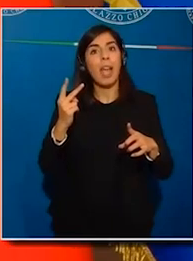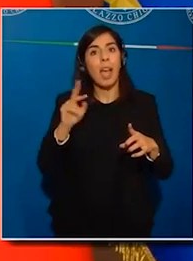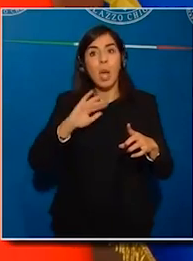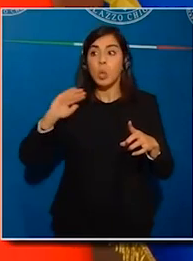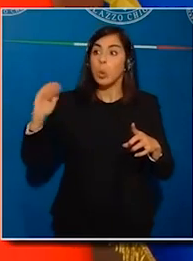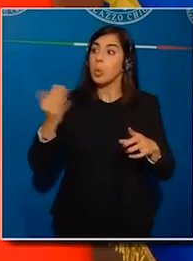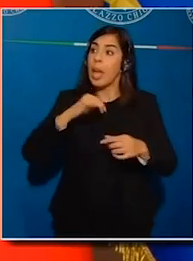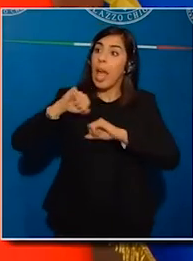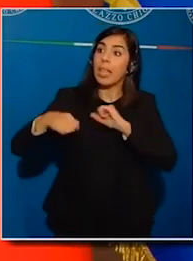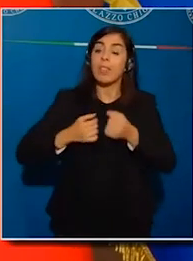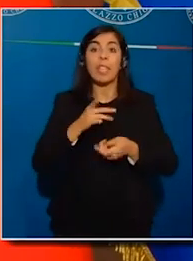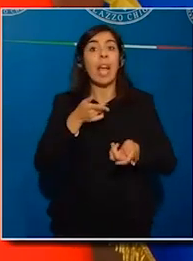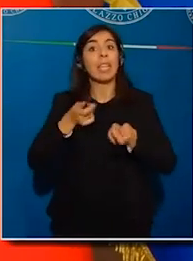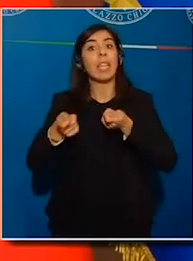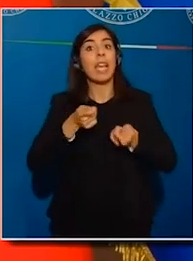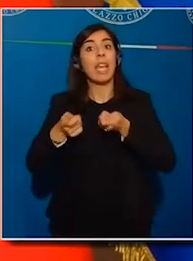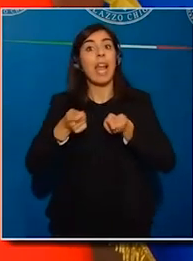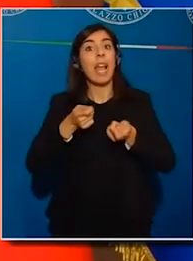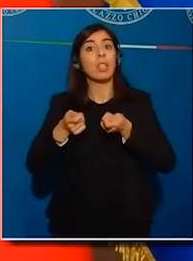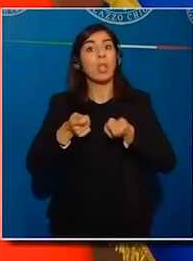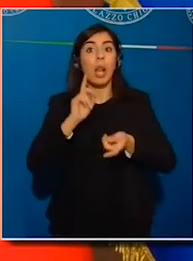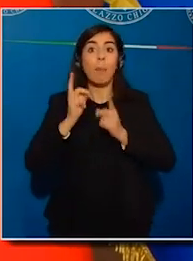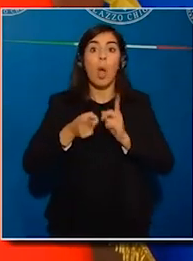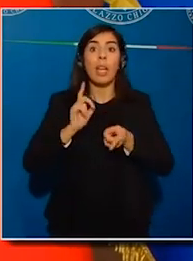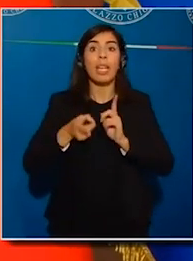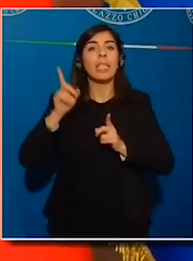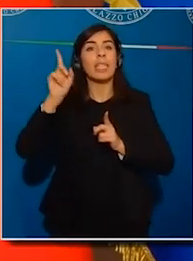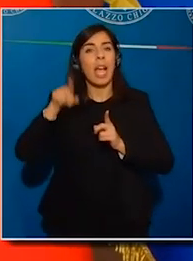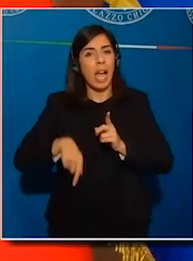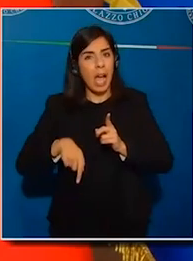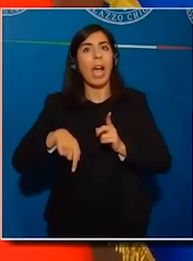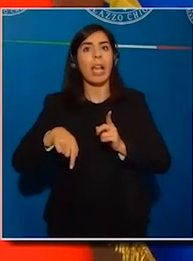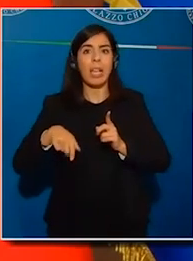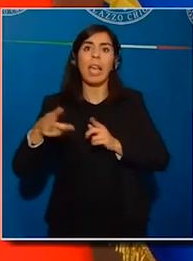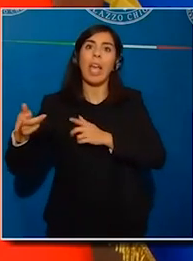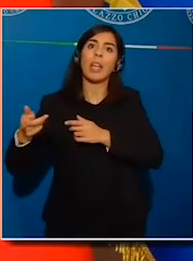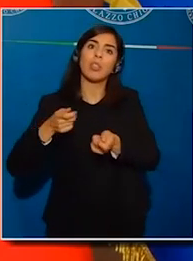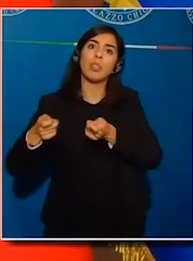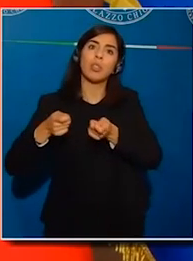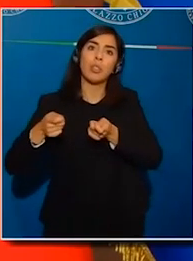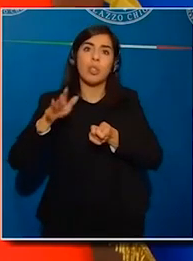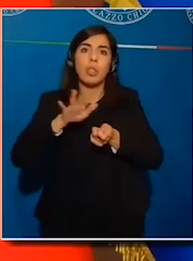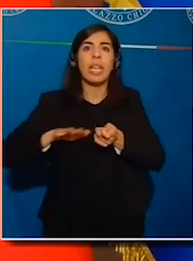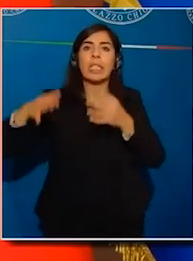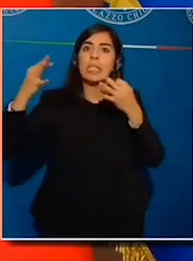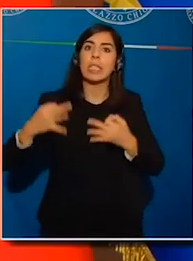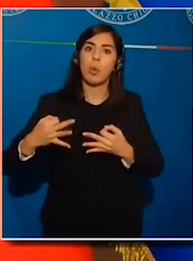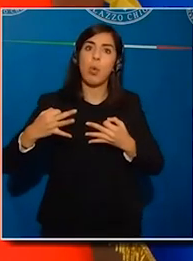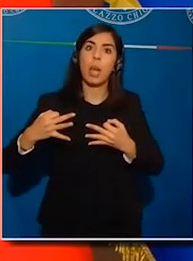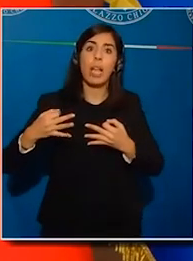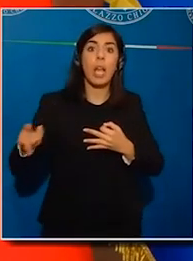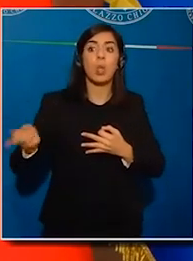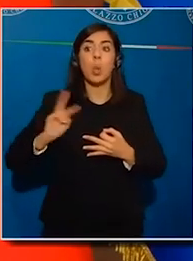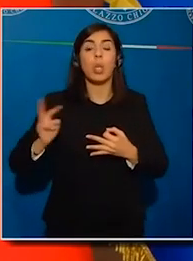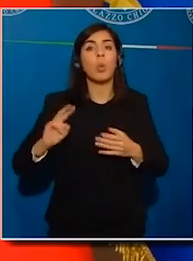e la direzione politica risponda nel segno del rafforzamento dei presidi